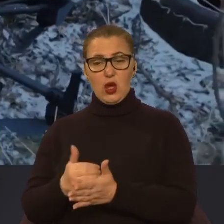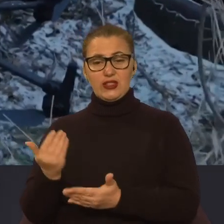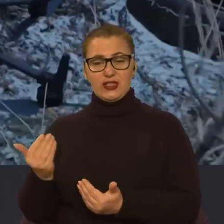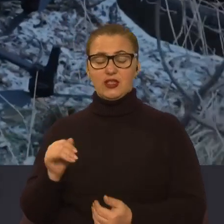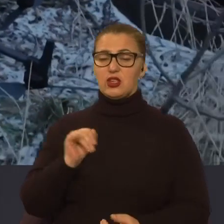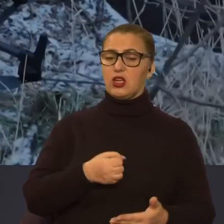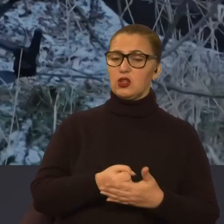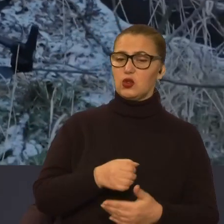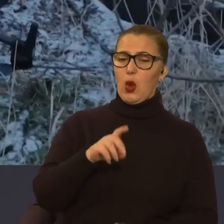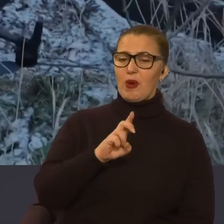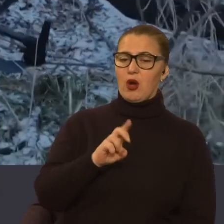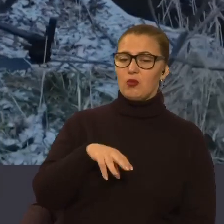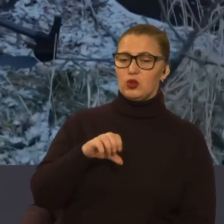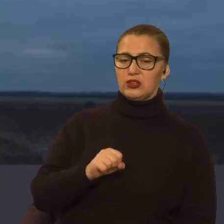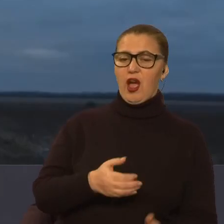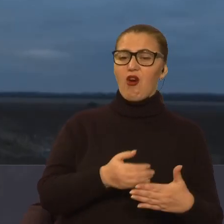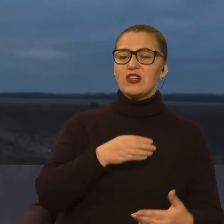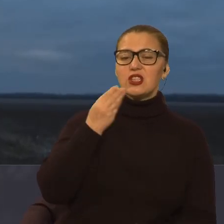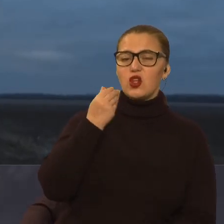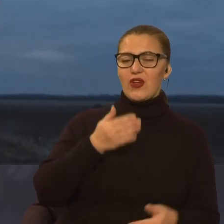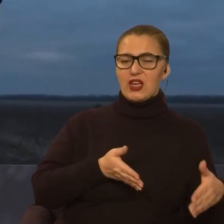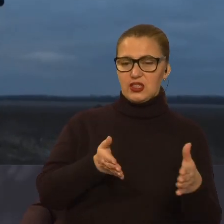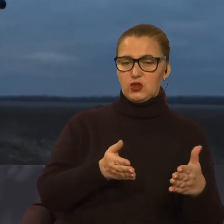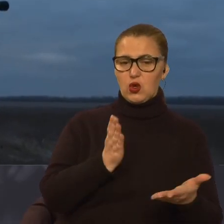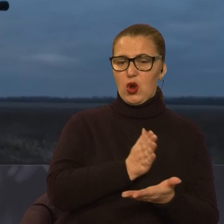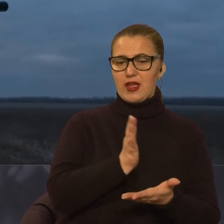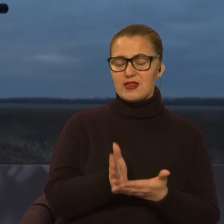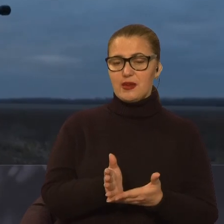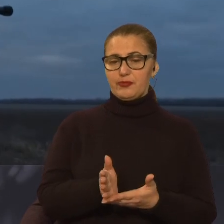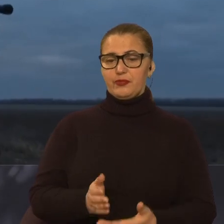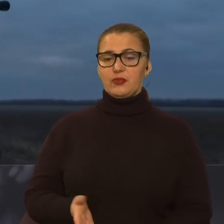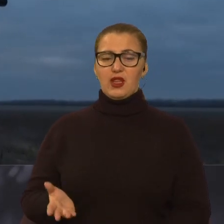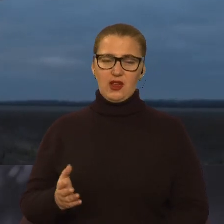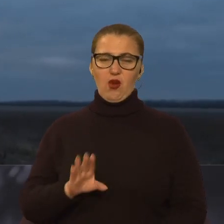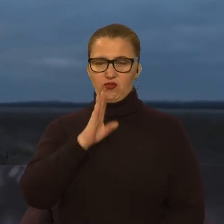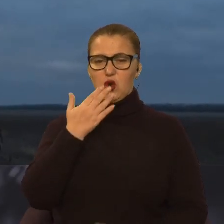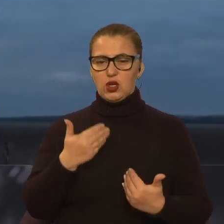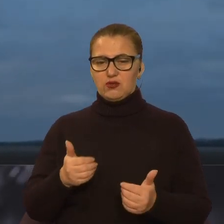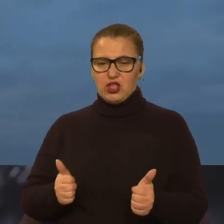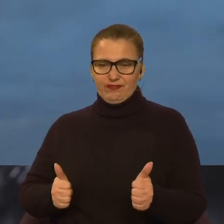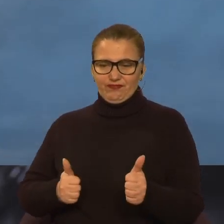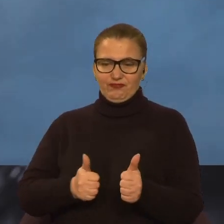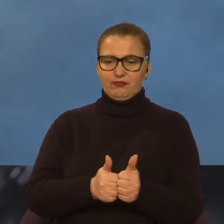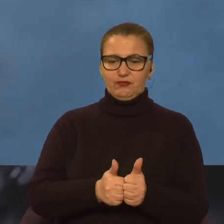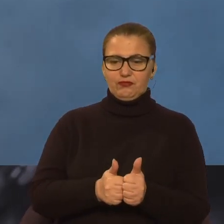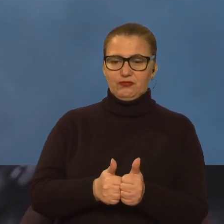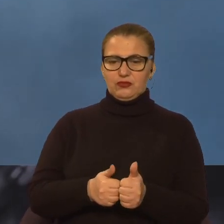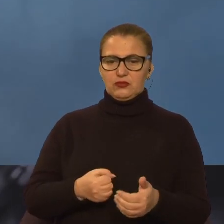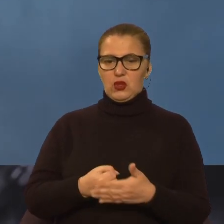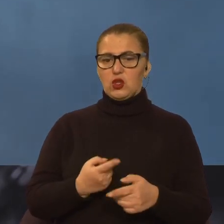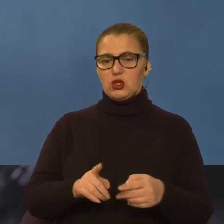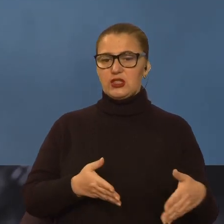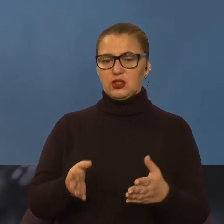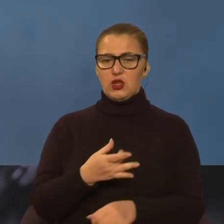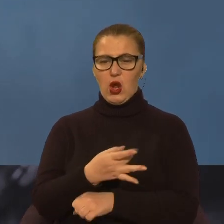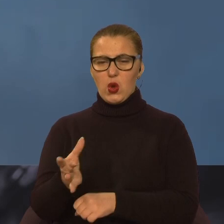з півночі від Слов'янська. І, в принципі, противник в притул підійшов до цих доріг і обстрілює їх